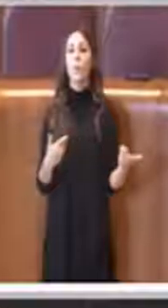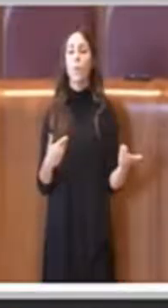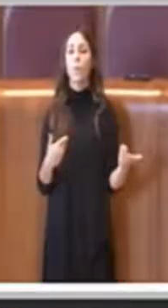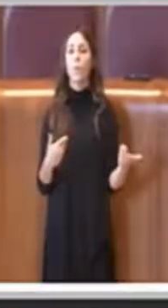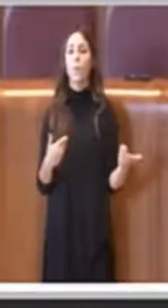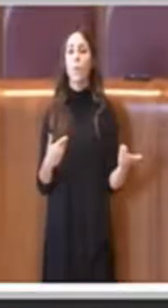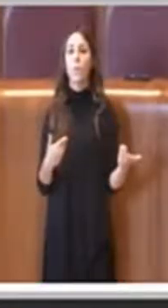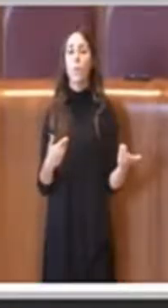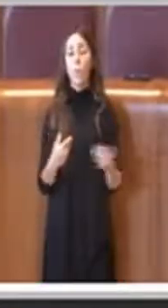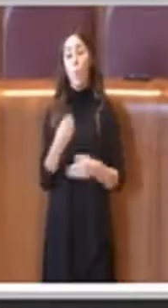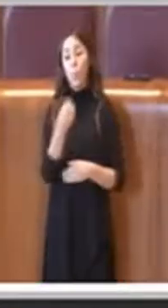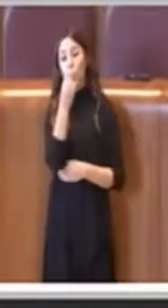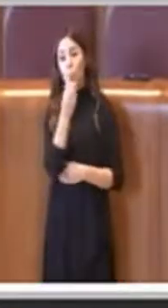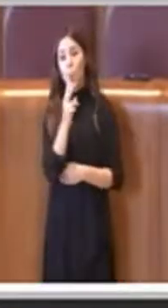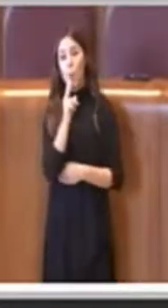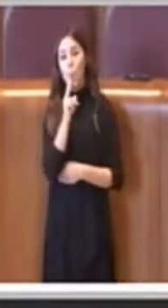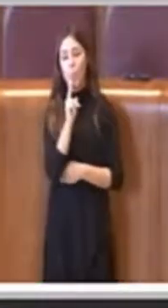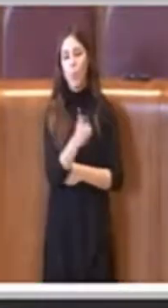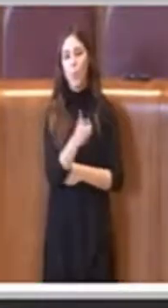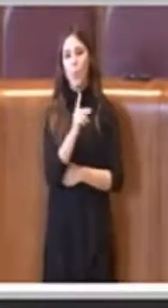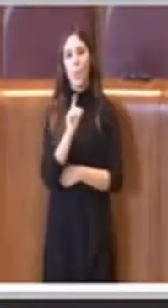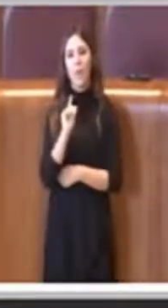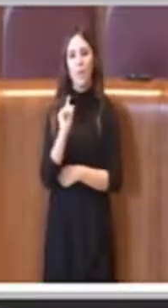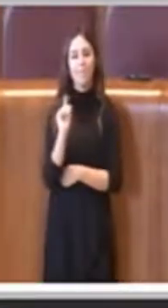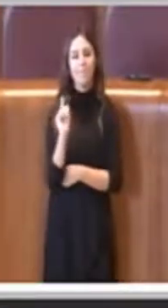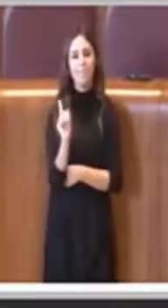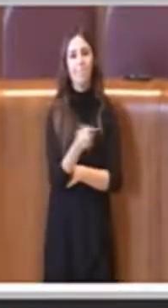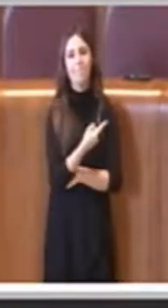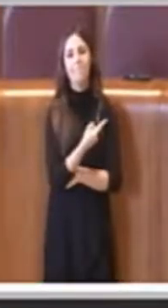Buon pomeriggio a tutti,